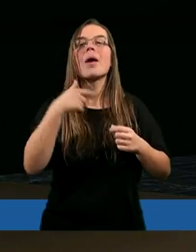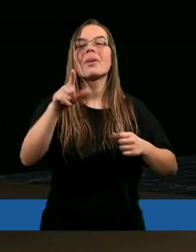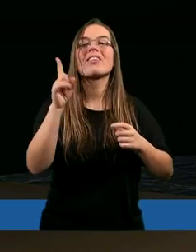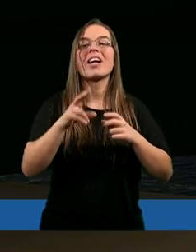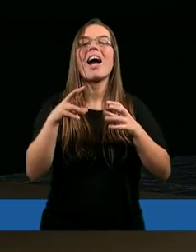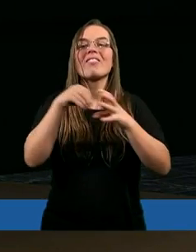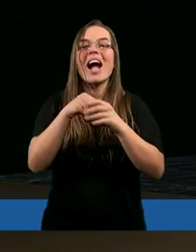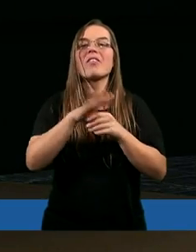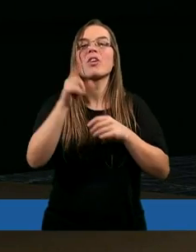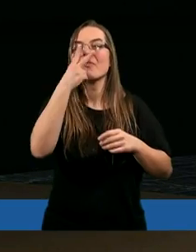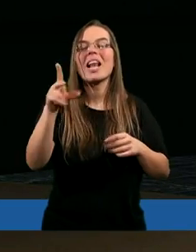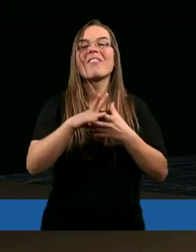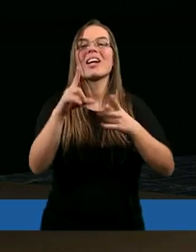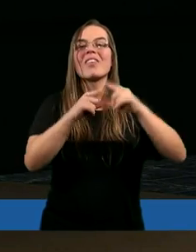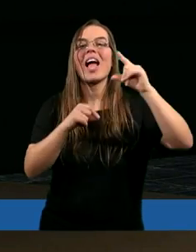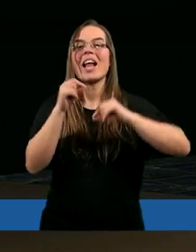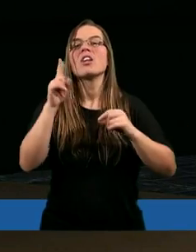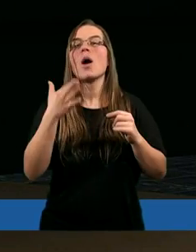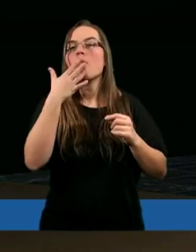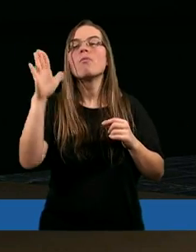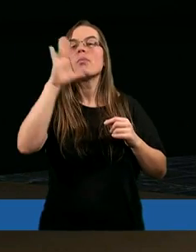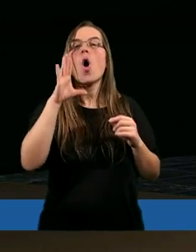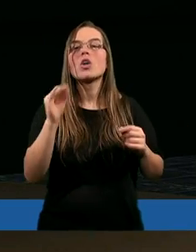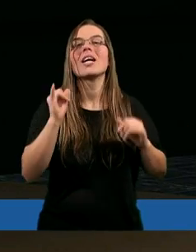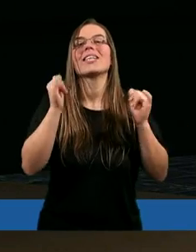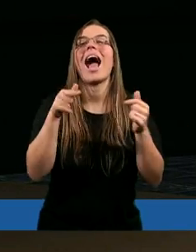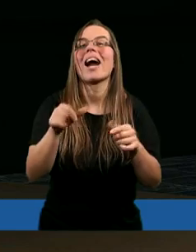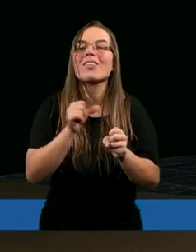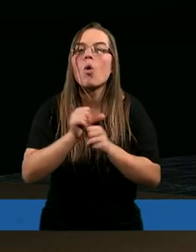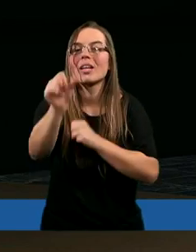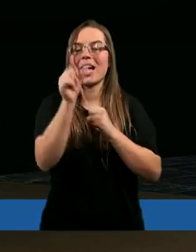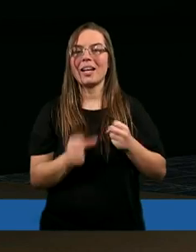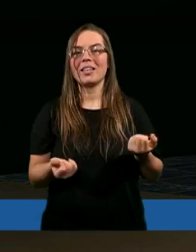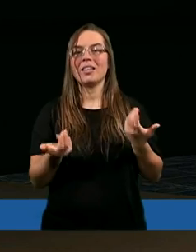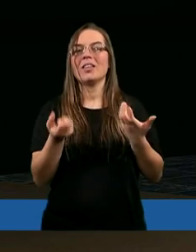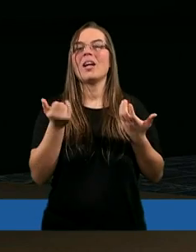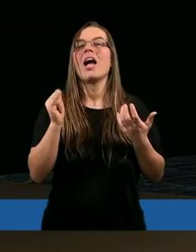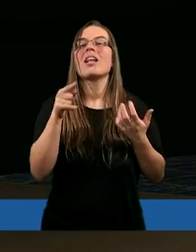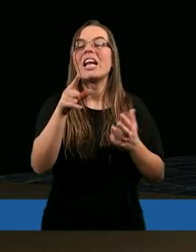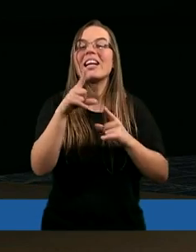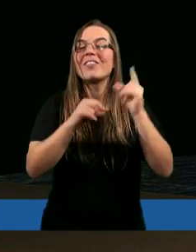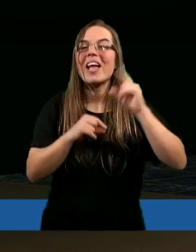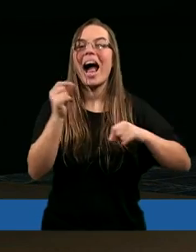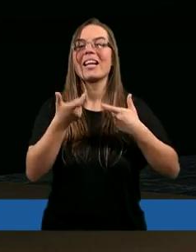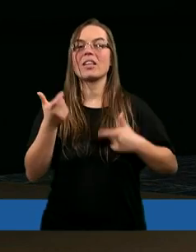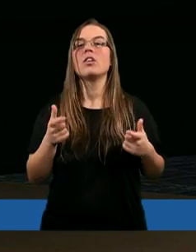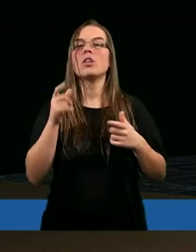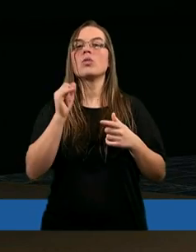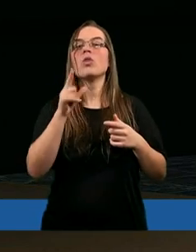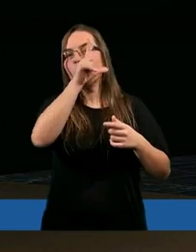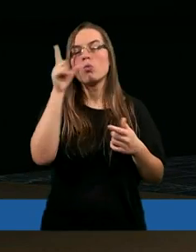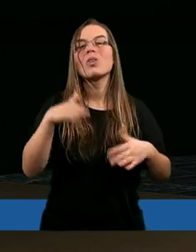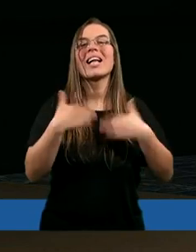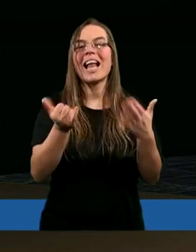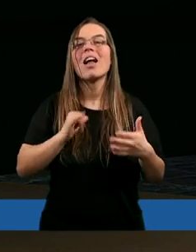wpatrywałem się w te gwiazdy i mówię tak, Panie Boże, jak to jest? Takie przecudne te gwiazdy. Ludzie